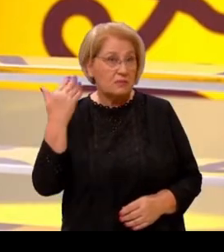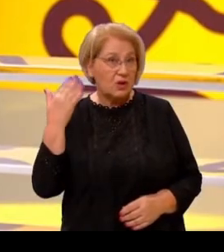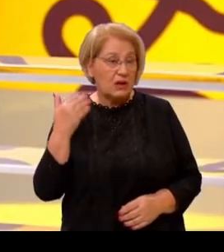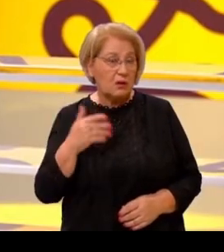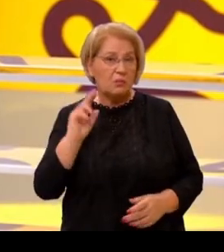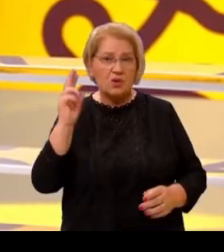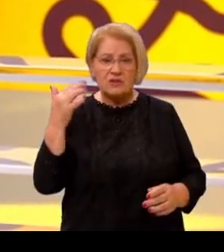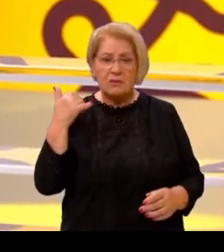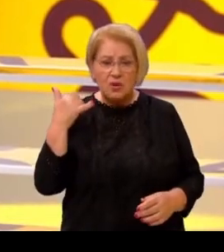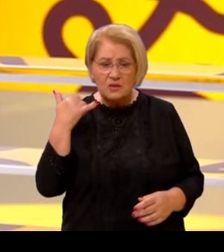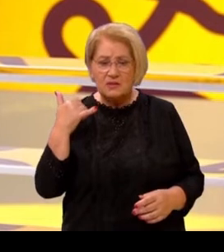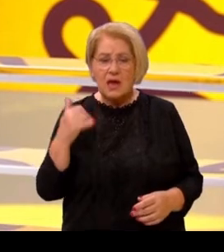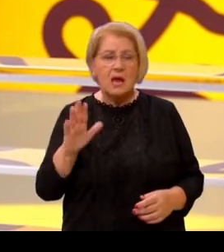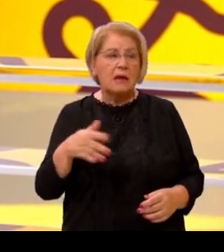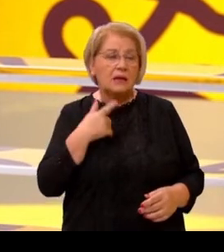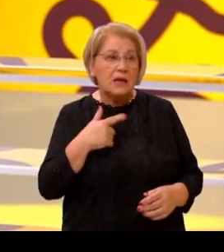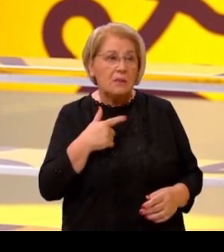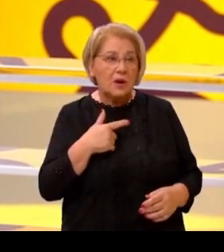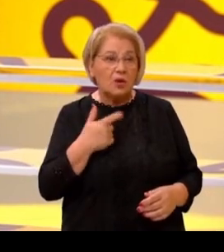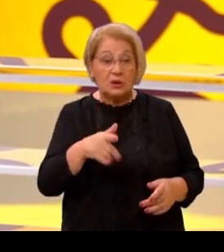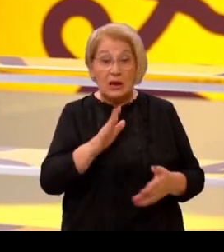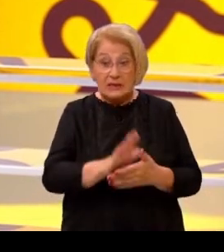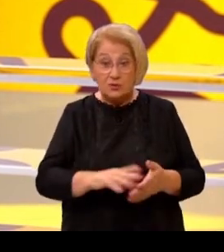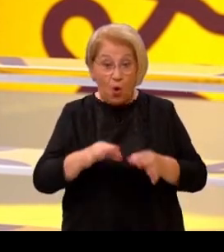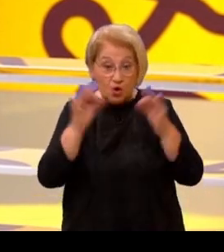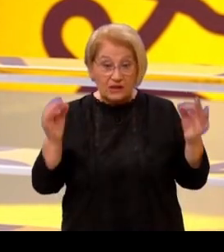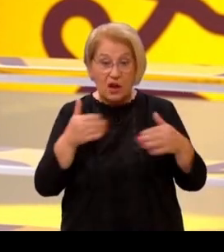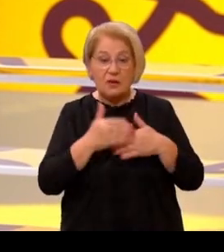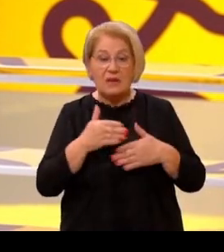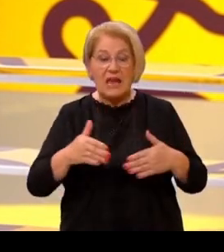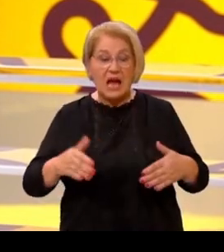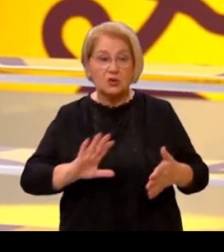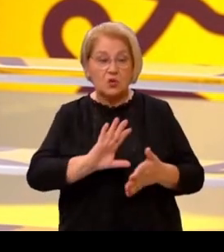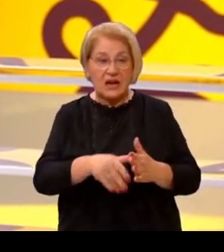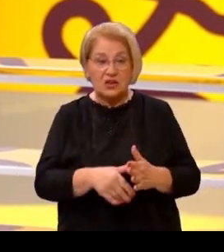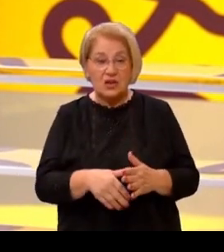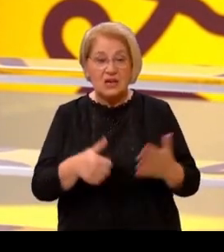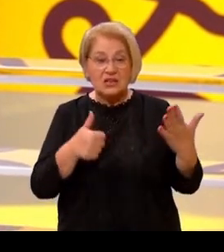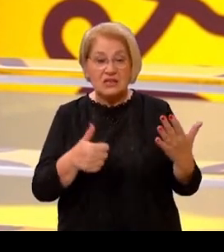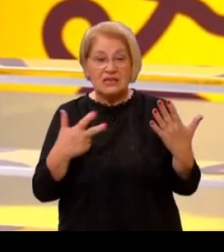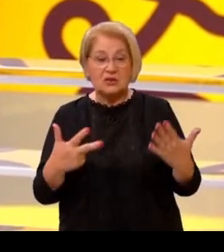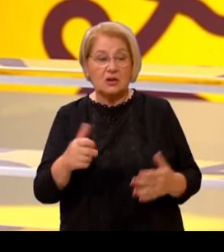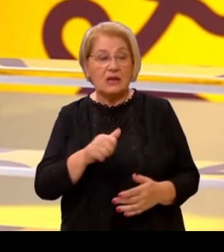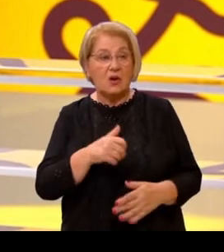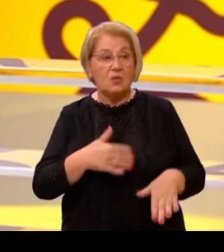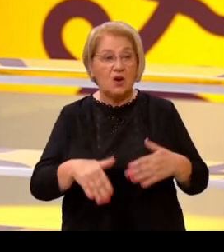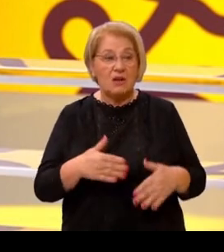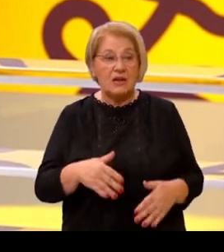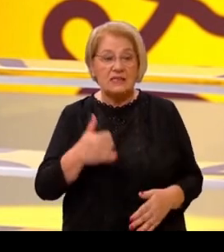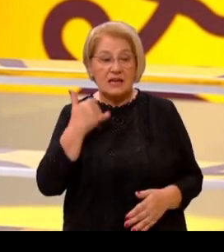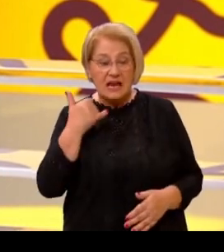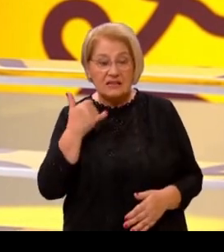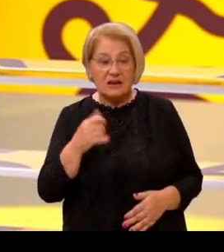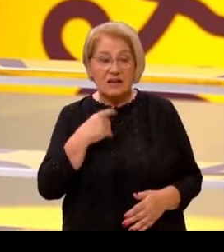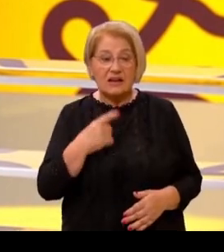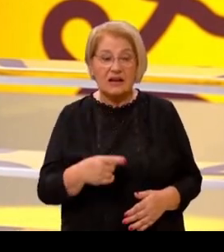puno poziva, baš kad je bila u jeku afere oko Ine i milijarde kuna. Jedna gospođa, 68 godina umirovljenica, nas je nazvala i